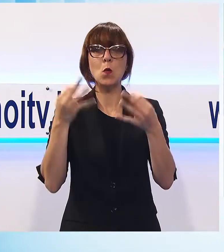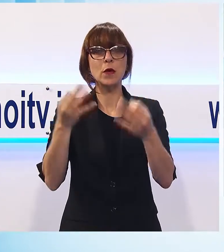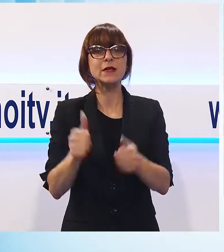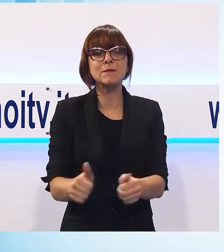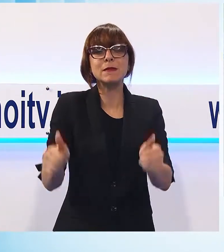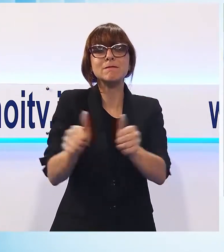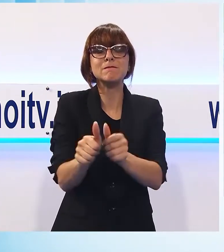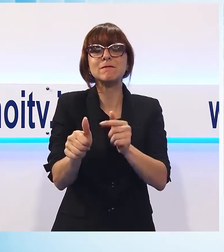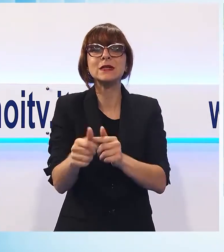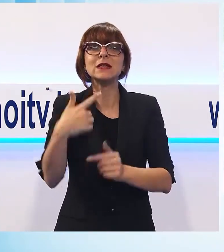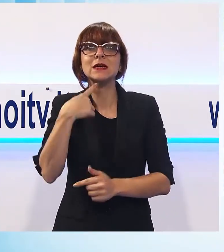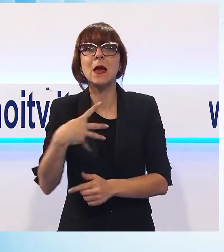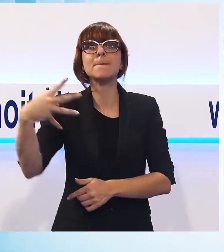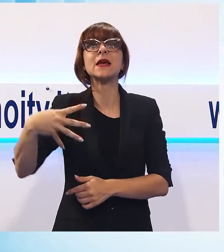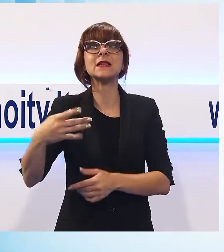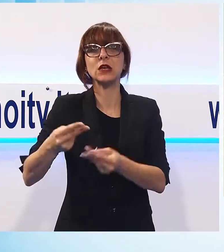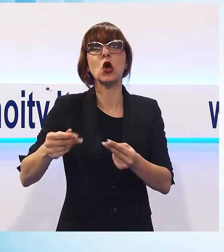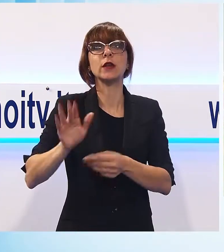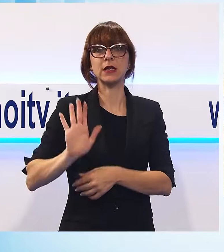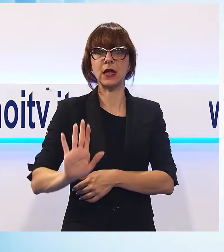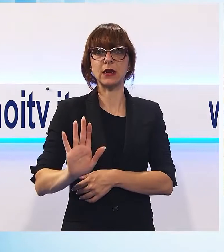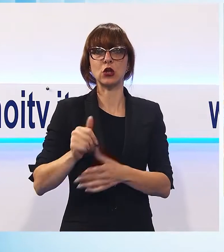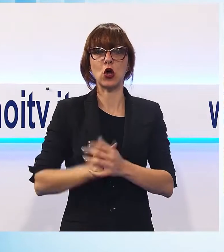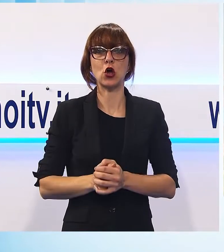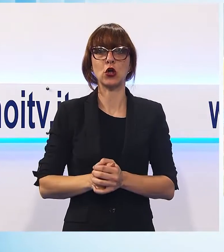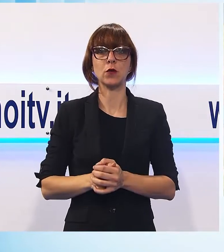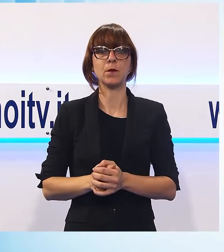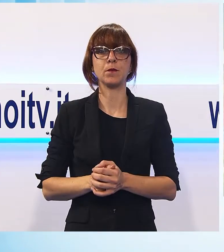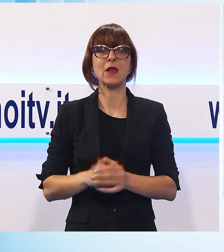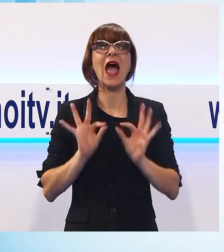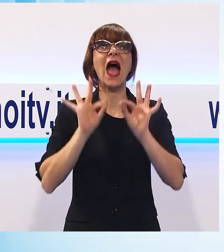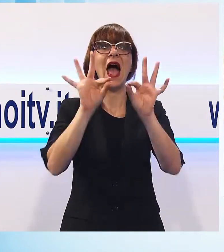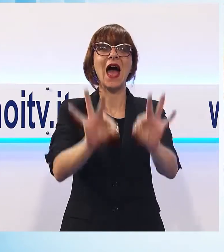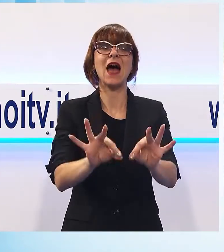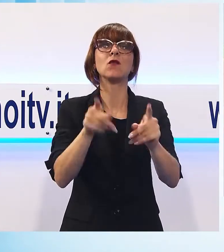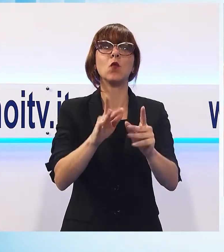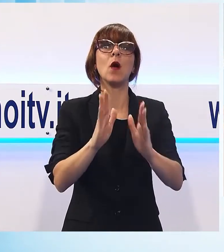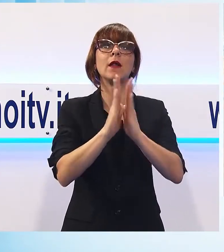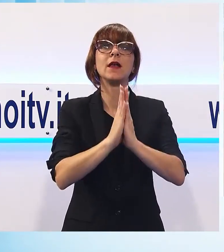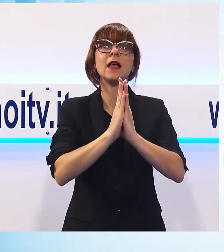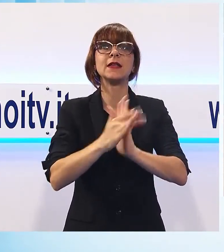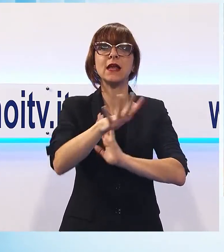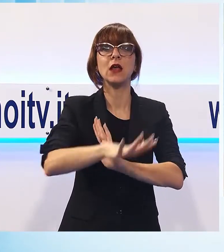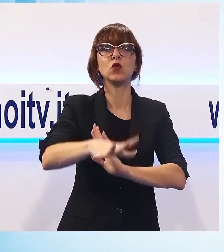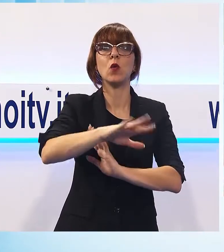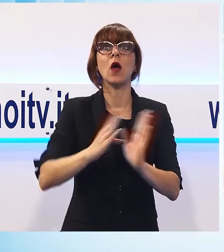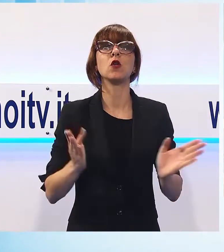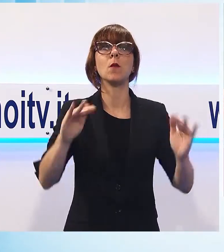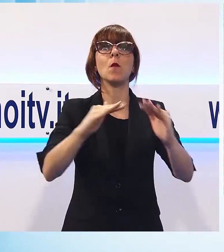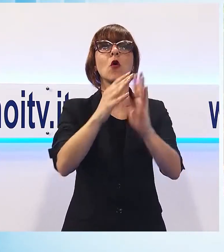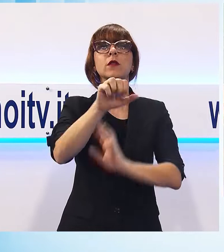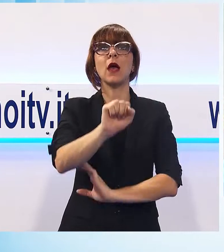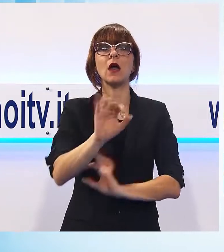e assistita dalle misericordie del territorio. Avrà come meta finale il santuario del Monte Argenia con arrivo previsto per